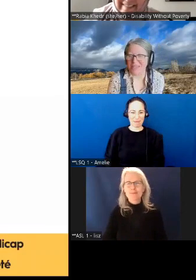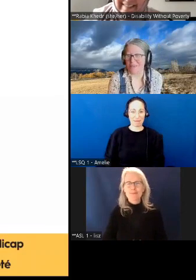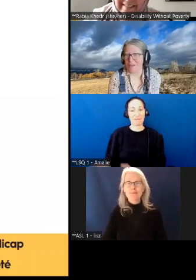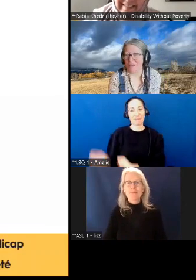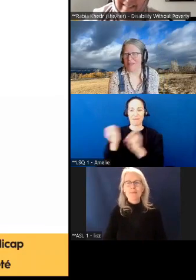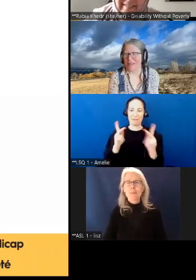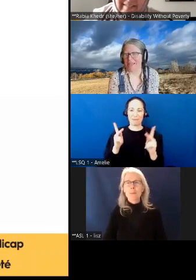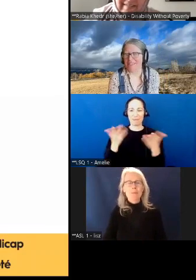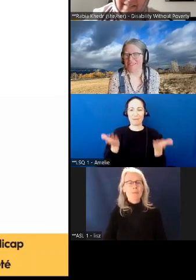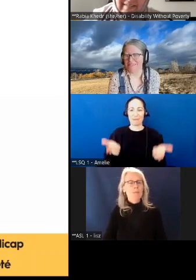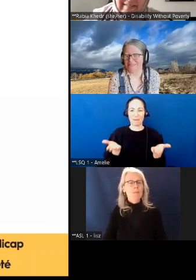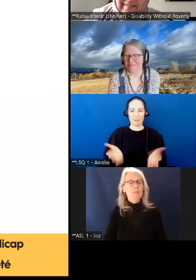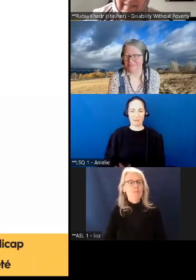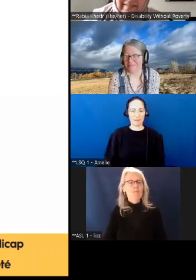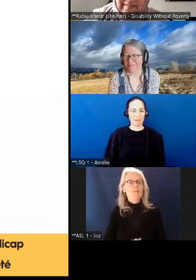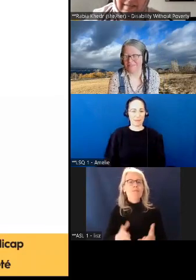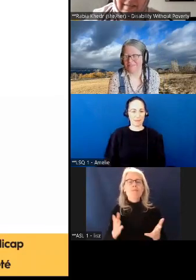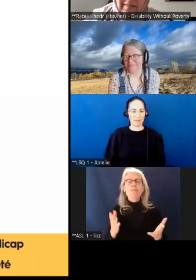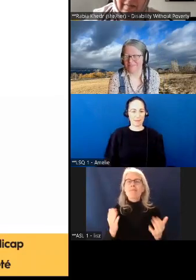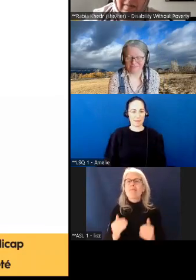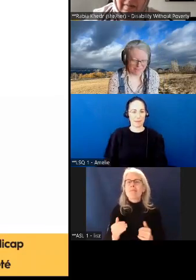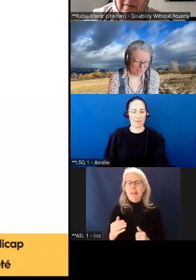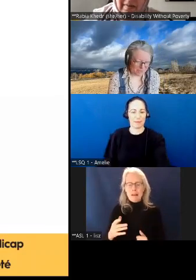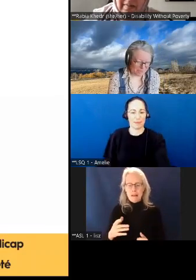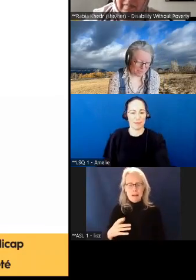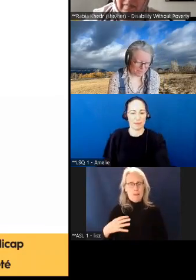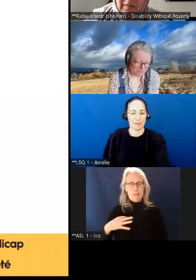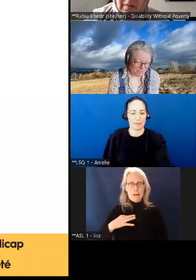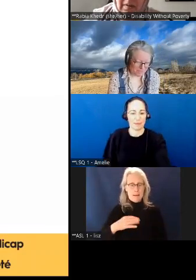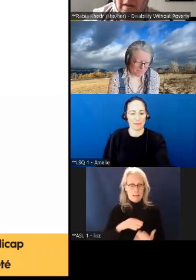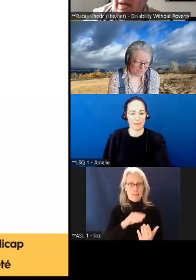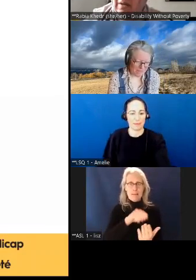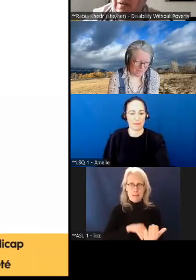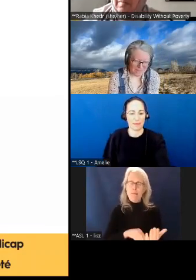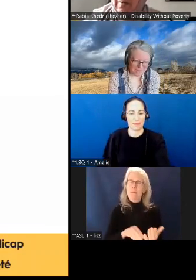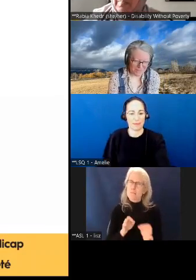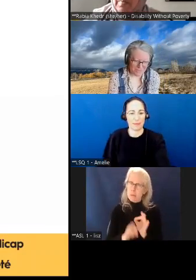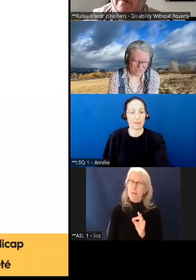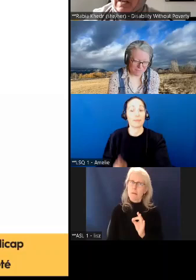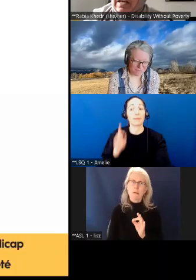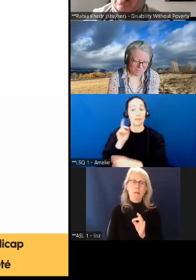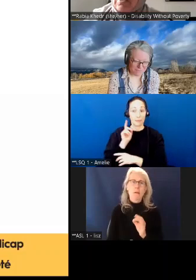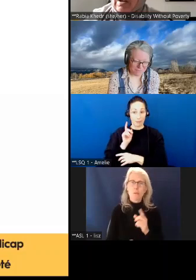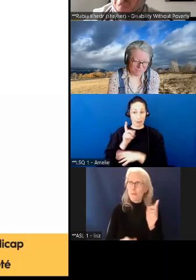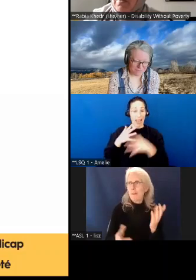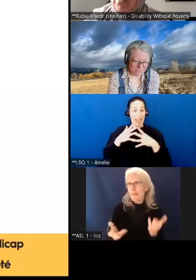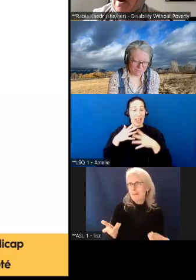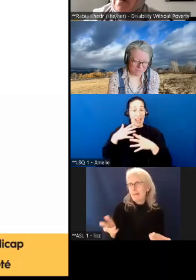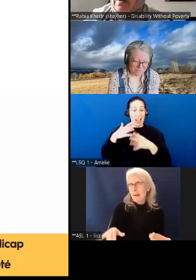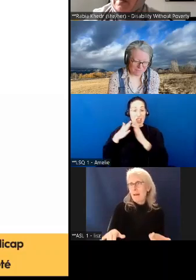Maintenant, la prochaine, c'est un processus de demande simple.